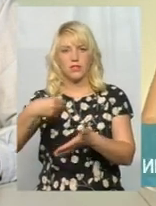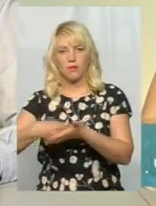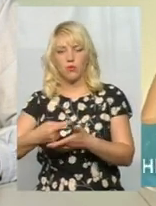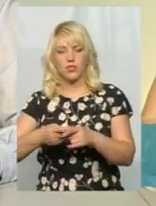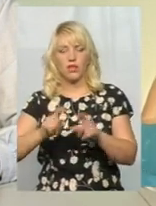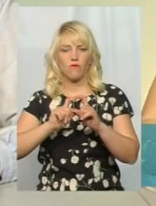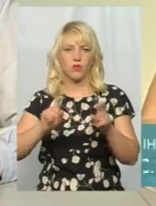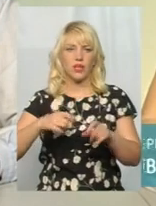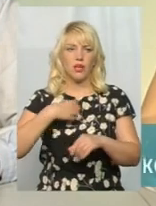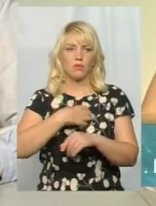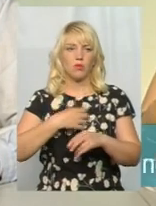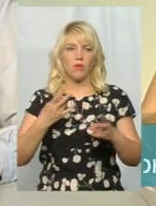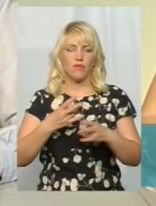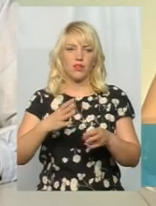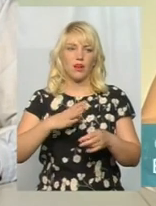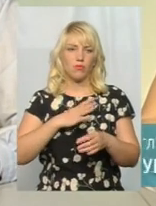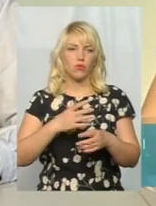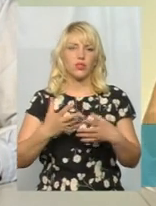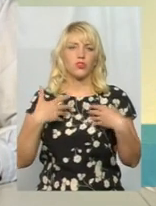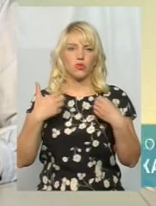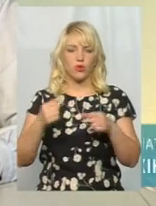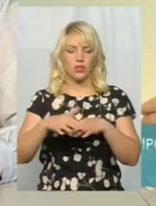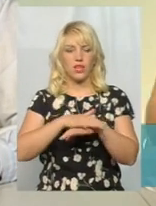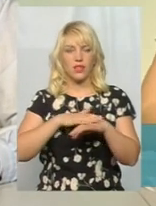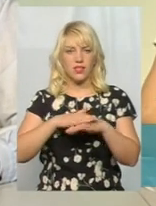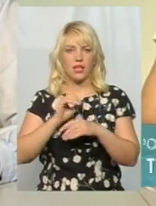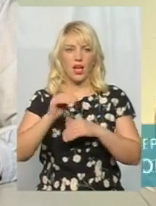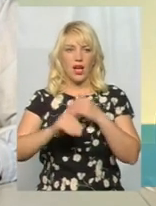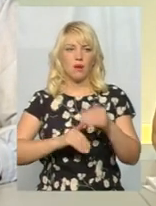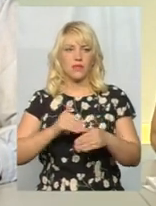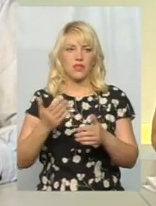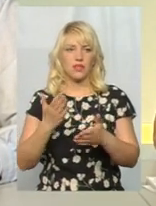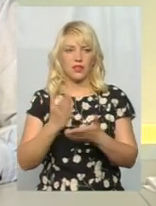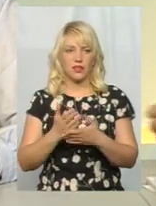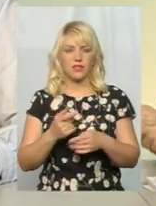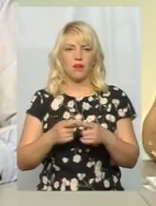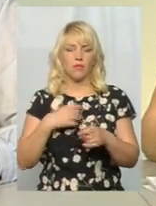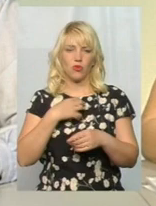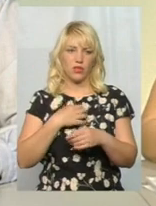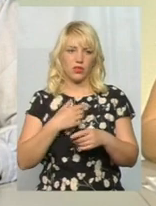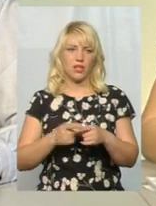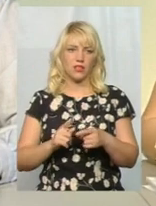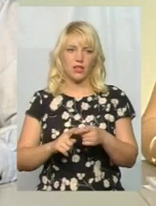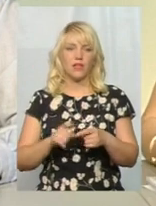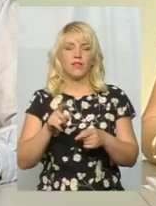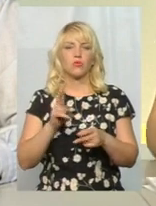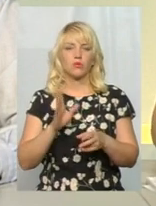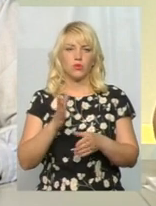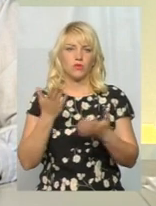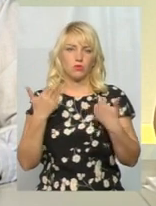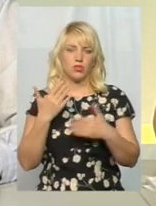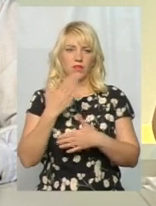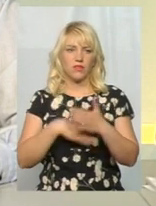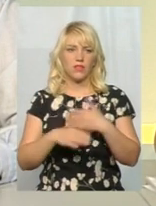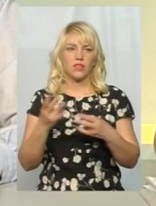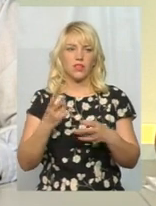пріоритетність має бути. Здорова нація, а басейн, який є пріоритетним, там хто будуть відпочивати? Інваліди, тому